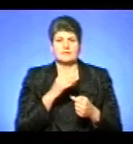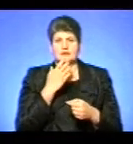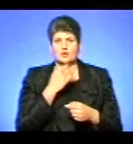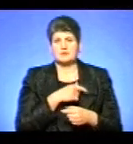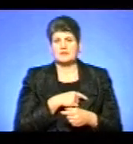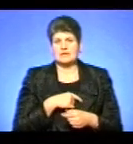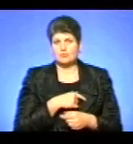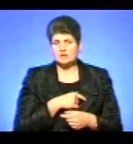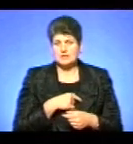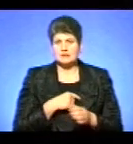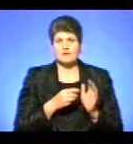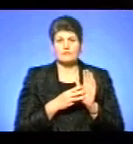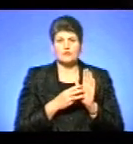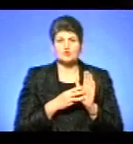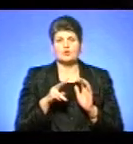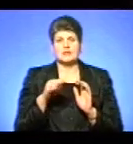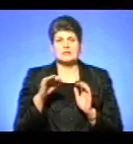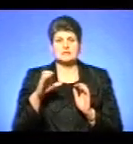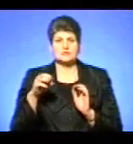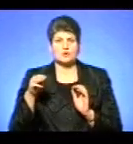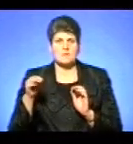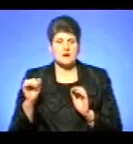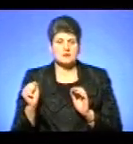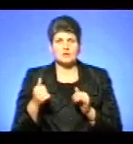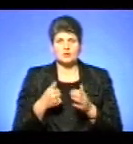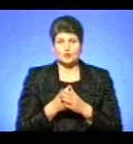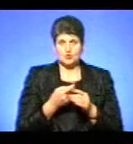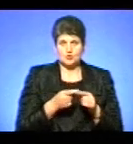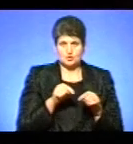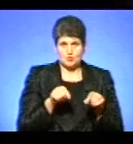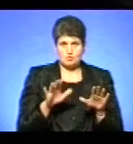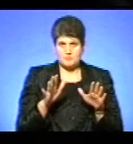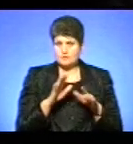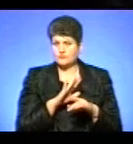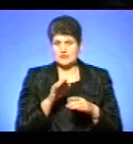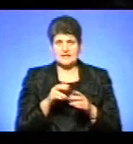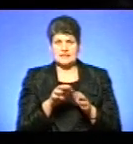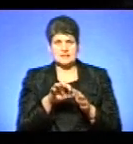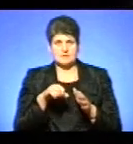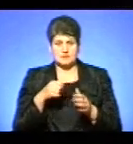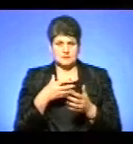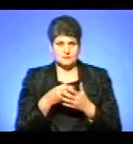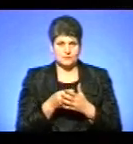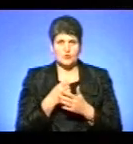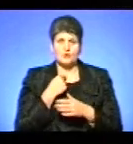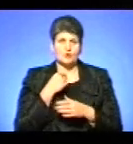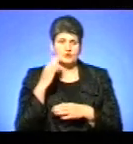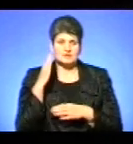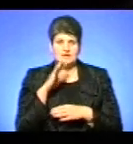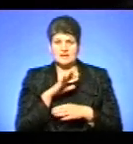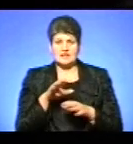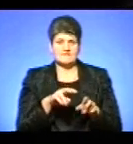депутатами 8 листопада. І до цього моменту вони не відізвали свої голоса і не відкликали ці